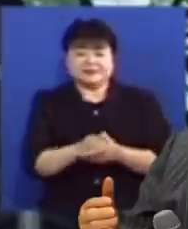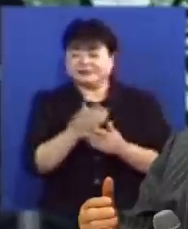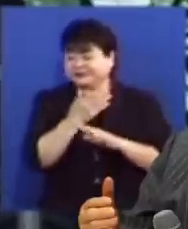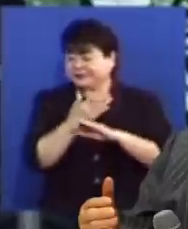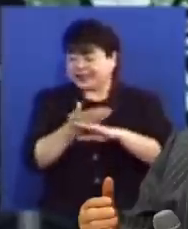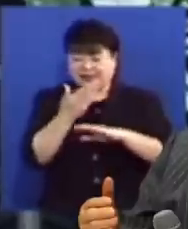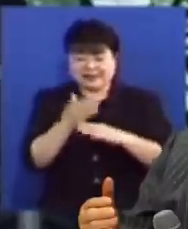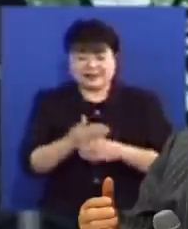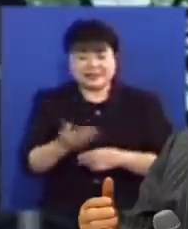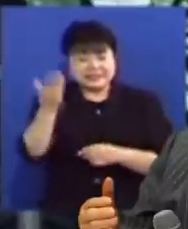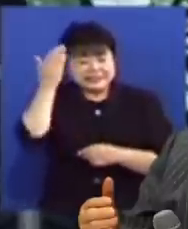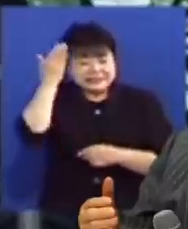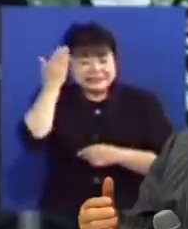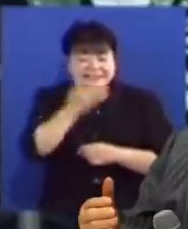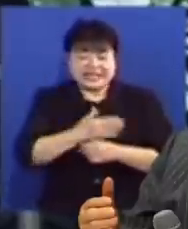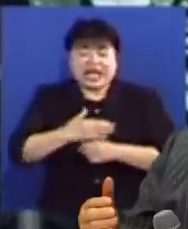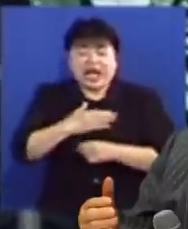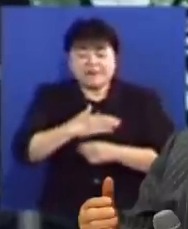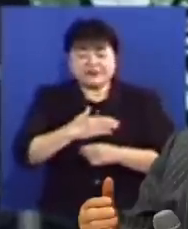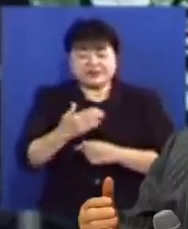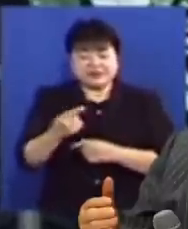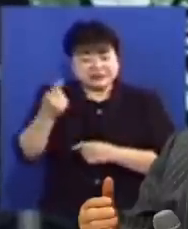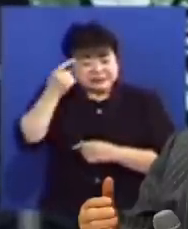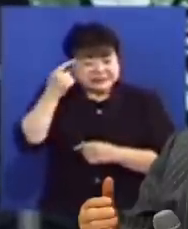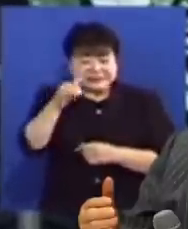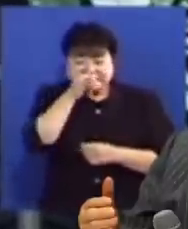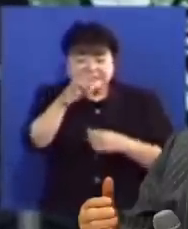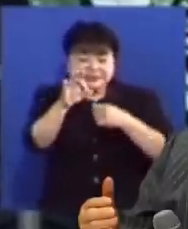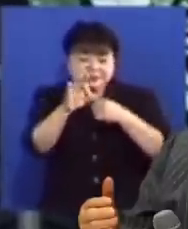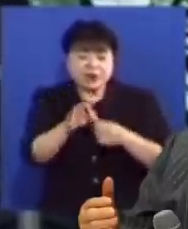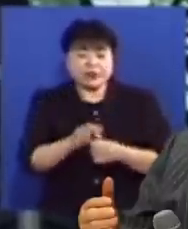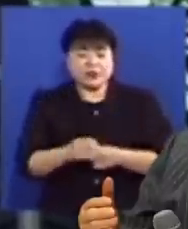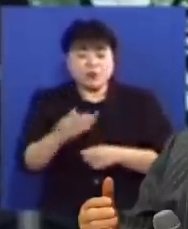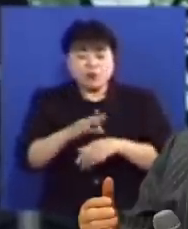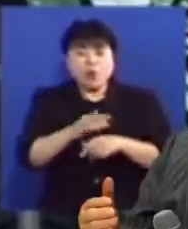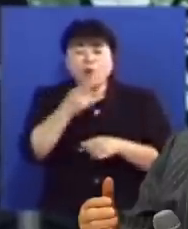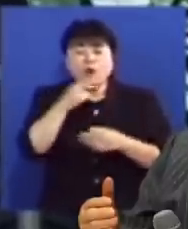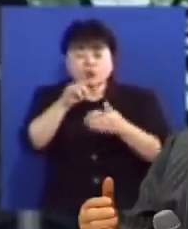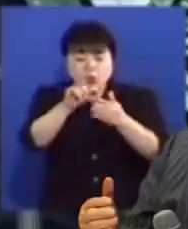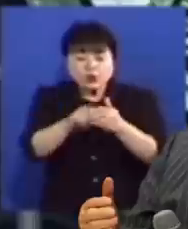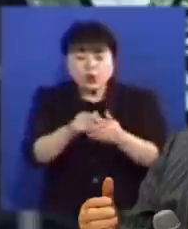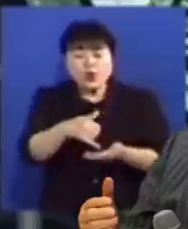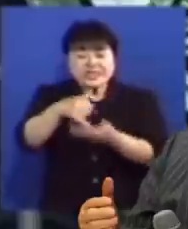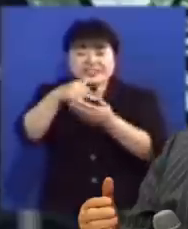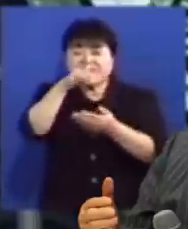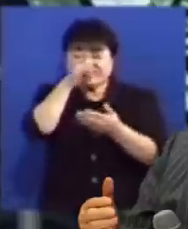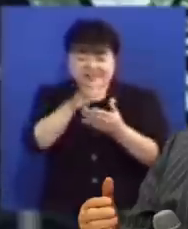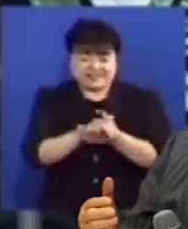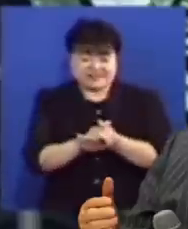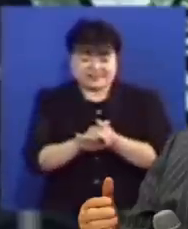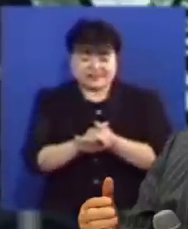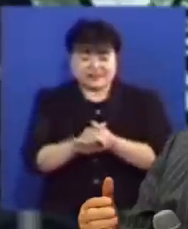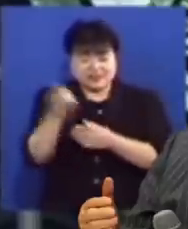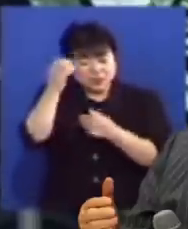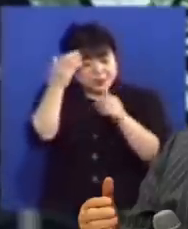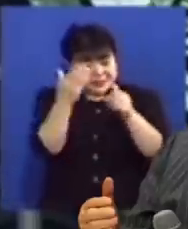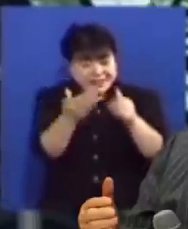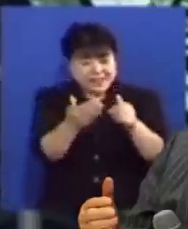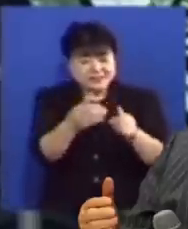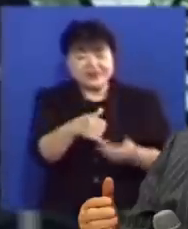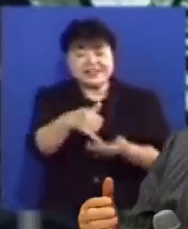않습니다 지식과 감정과 의지를 가지고 있으면 육체가 없어도 인격자인 것입니다 성령은